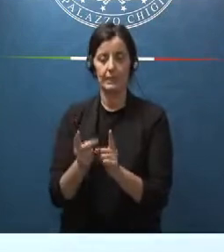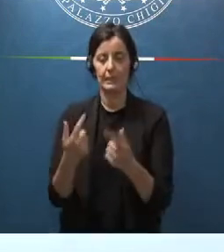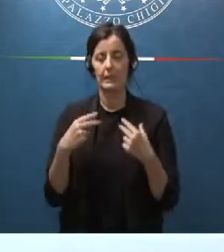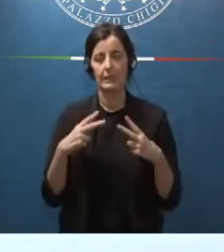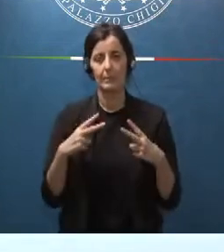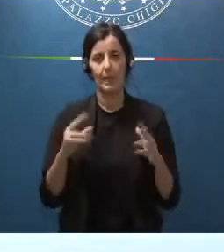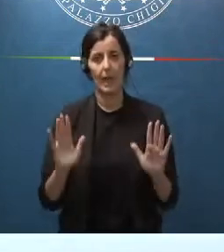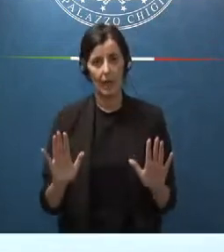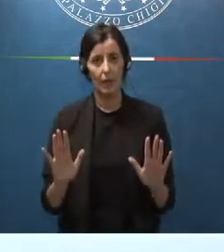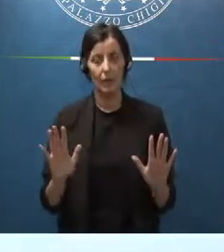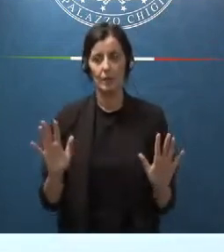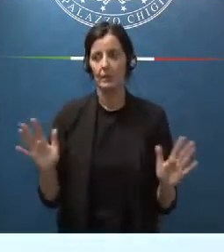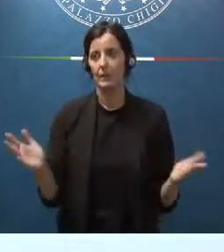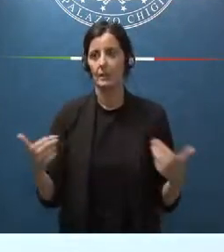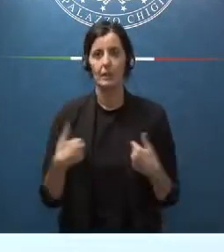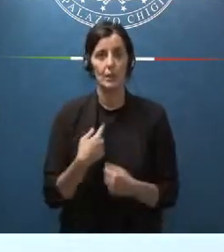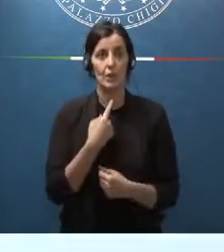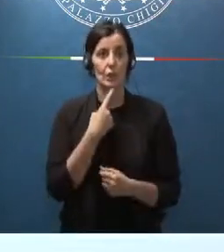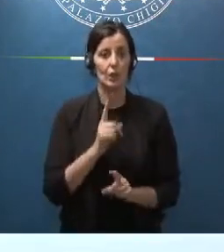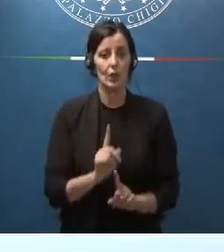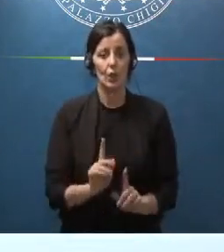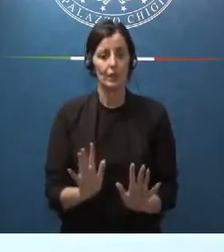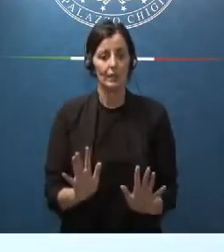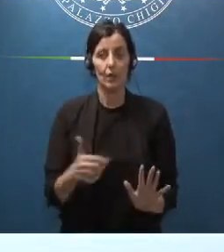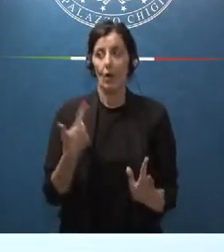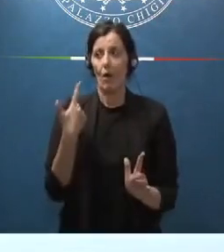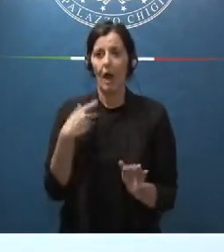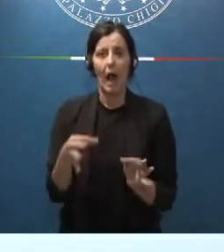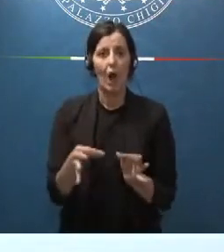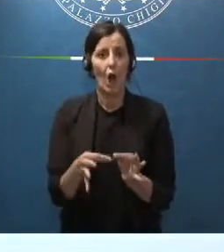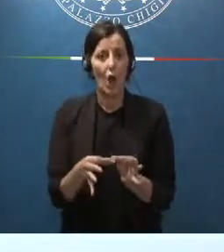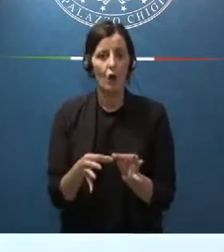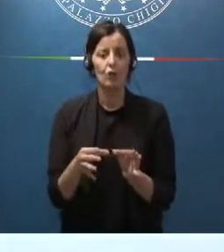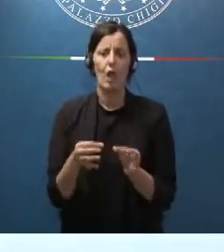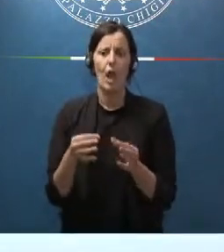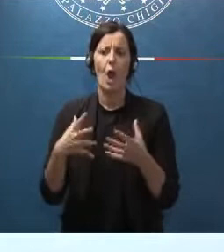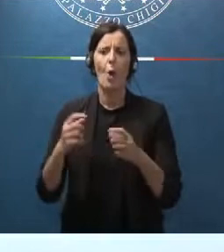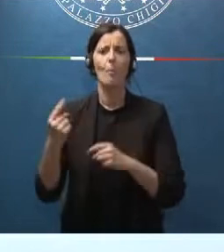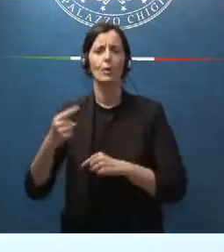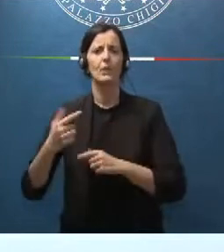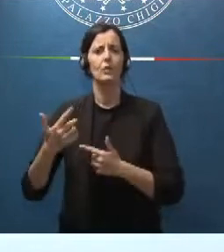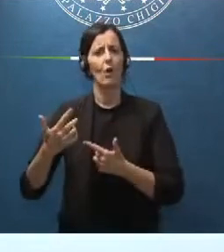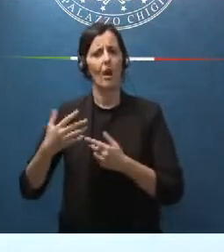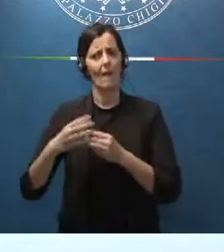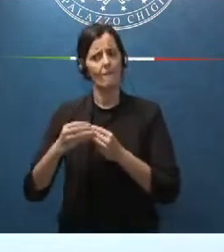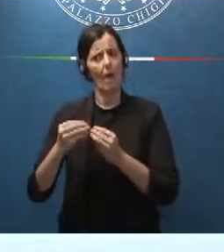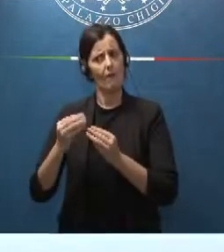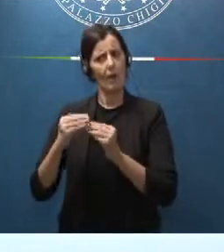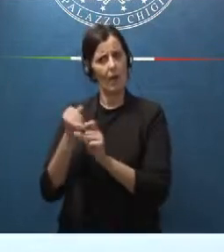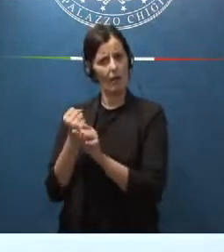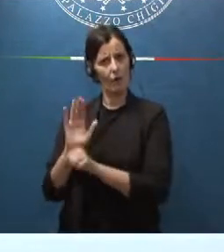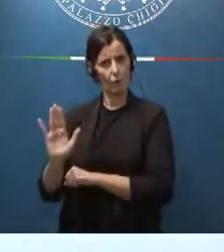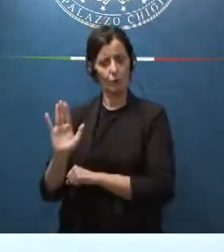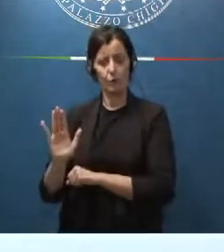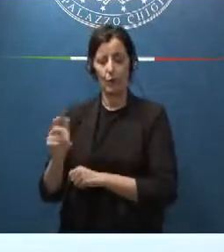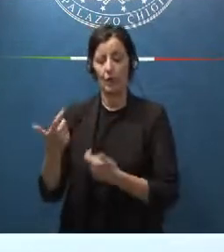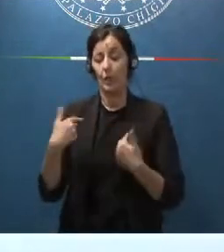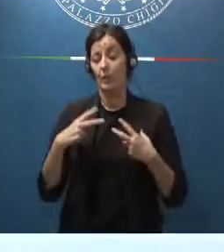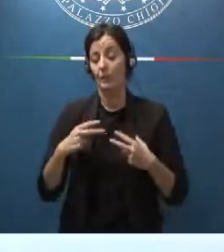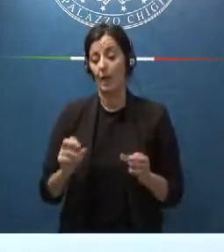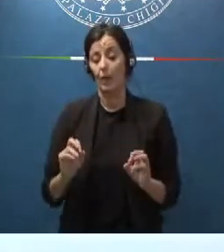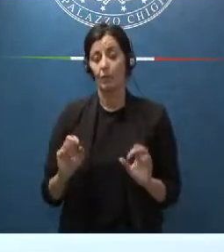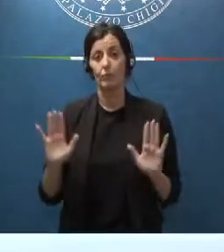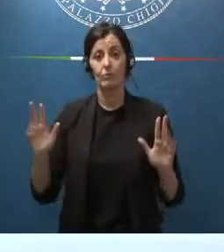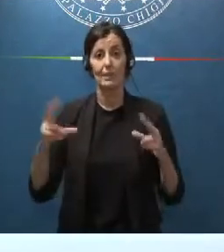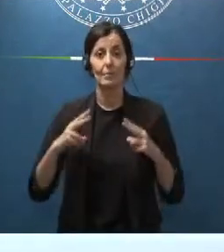sia io non dico una concertazione un accordo l'opposizione fa il suo dovere deve fare il suo l'opposizione mi auguro solo che venga fatta